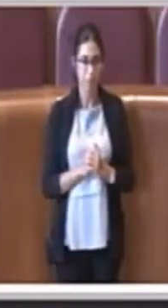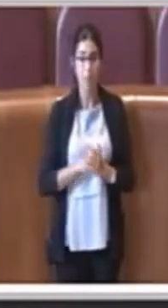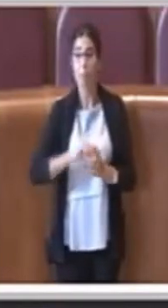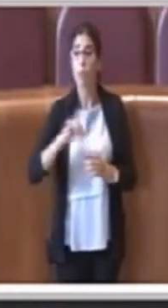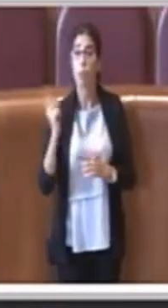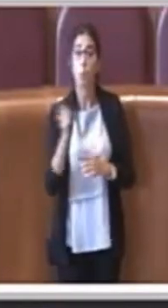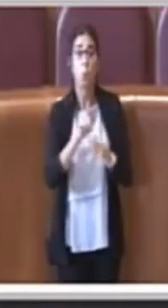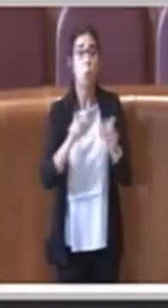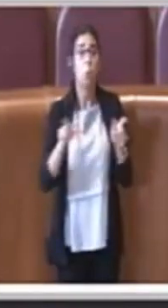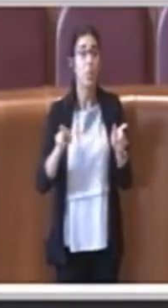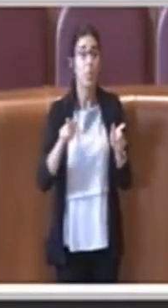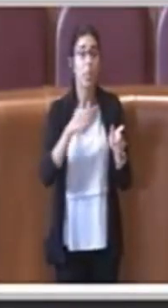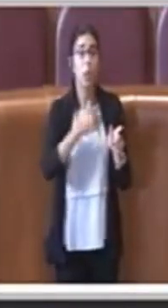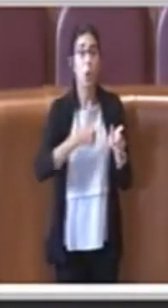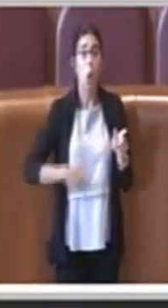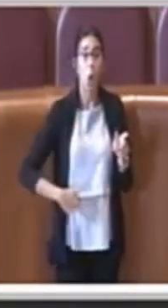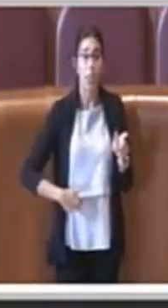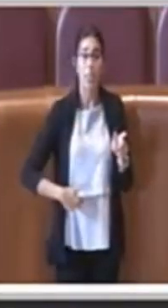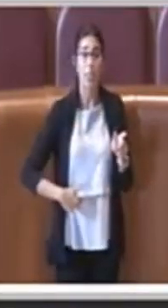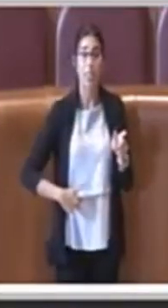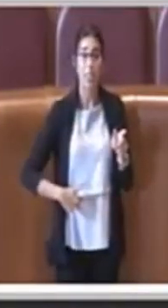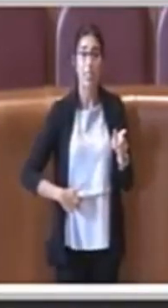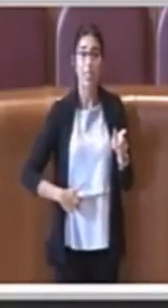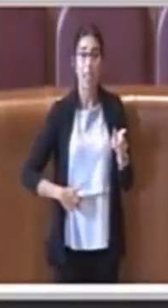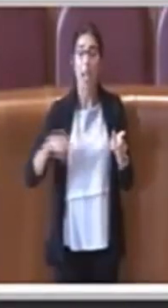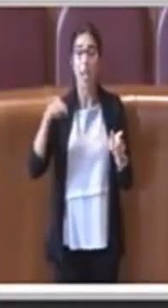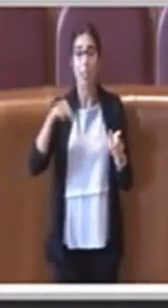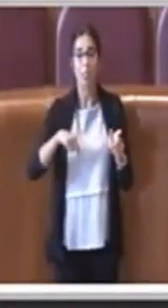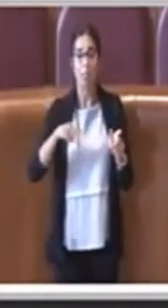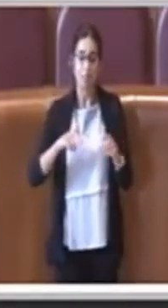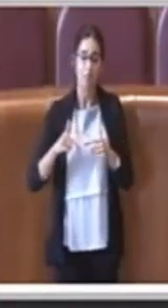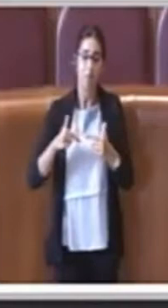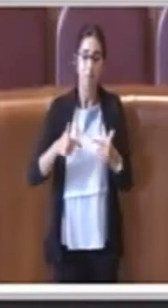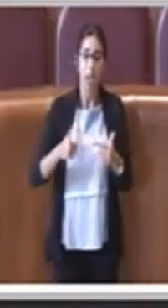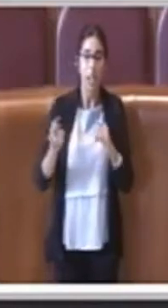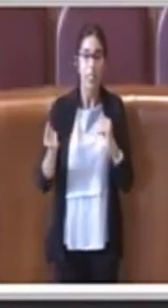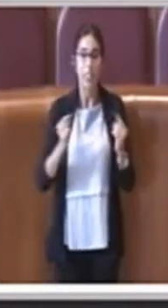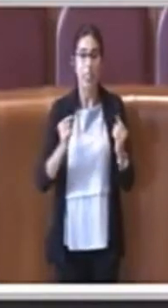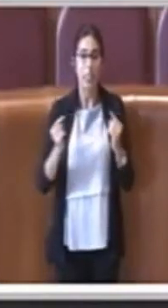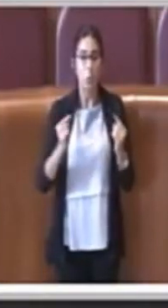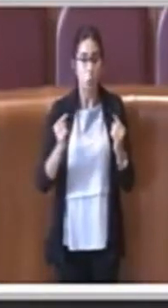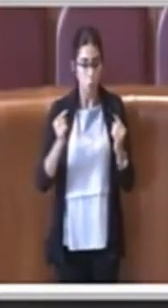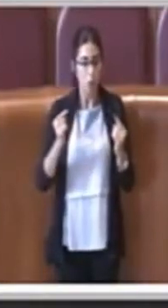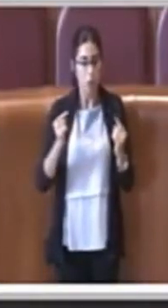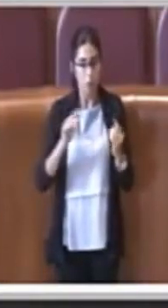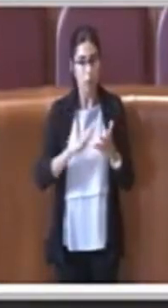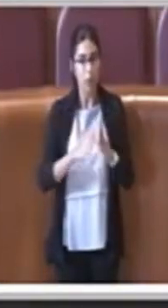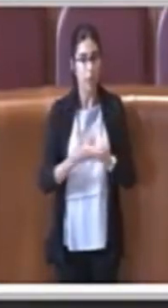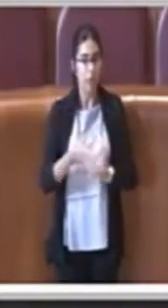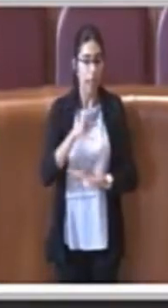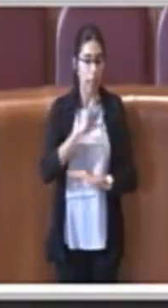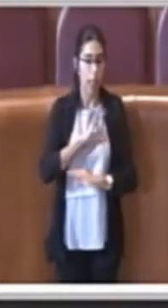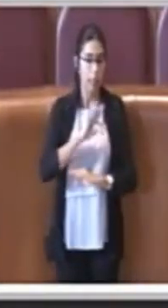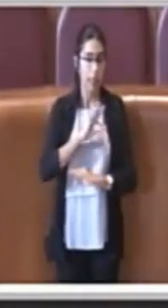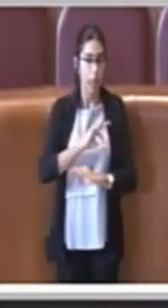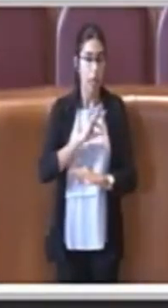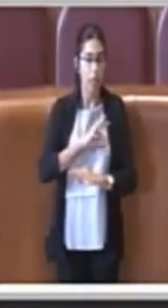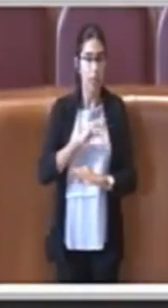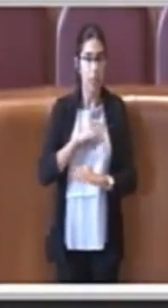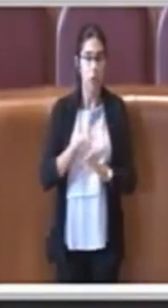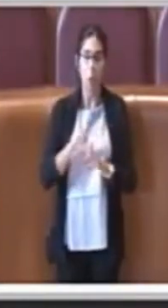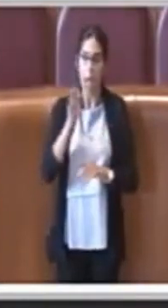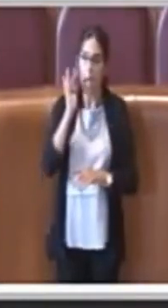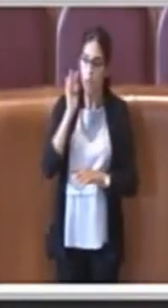consiglieri che stanno rendendo questa discussione comunque interessante da ascoltare e